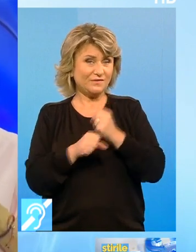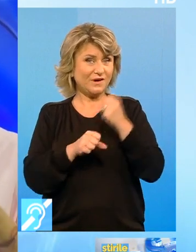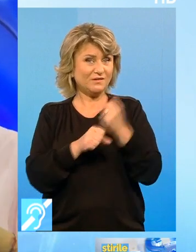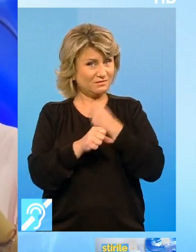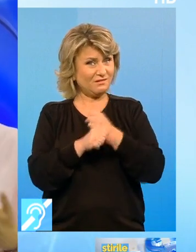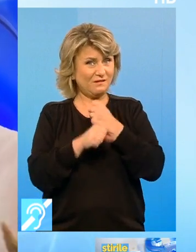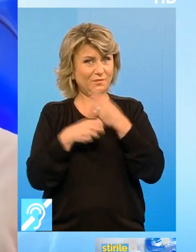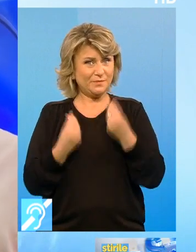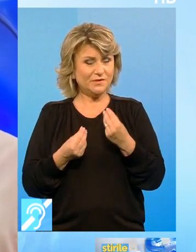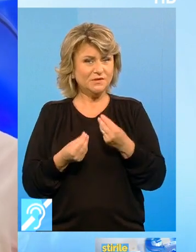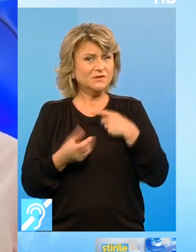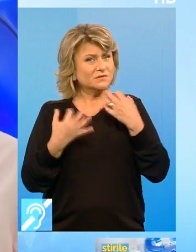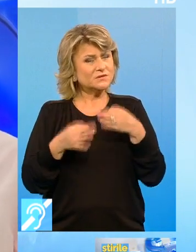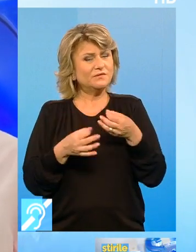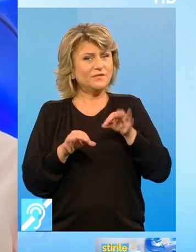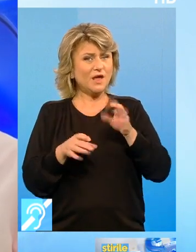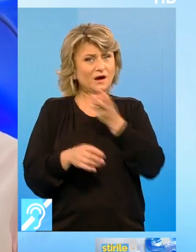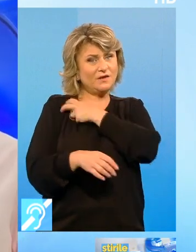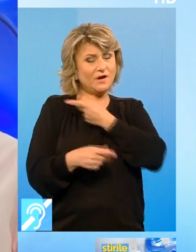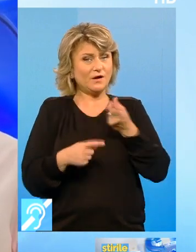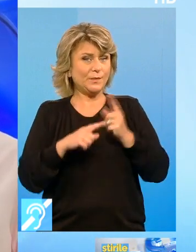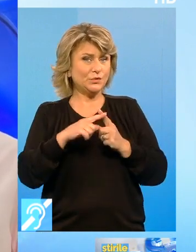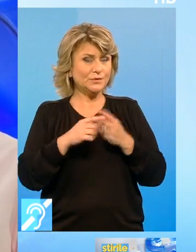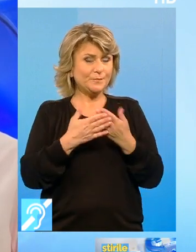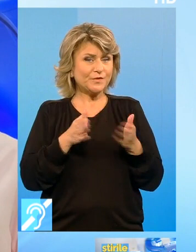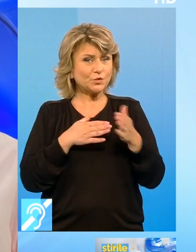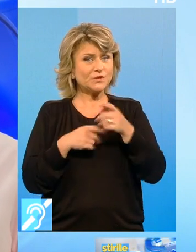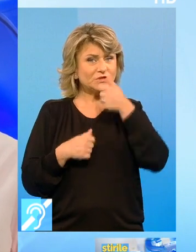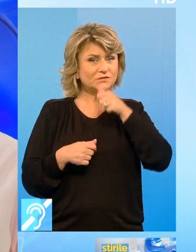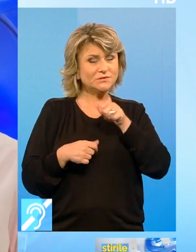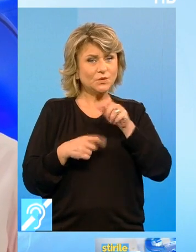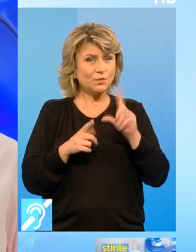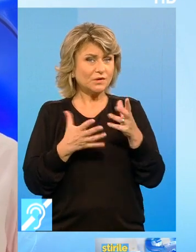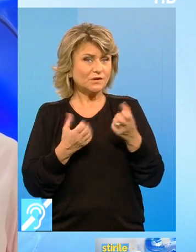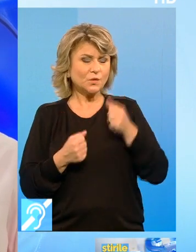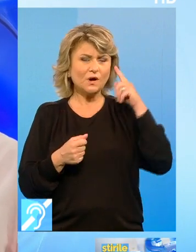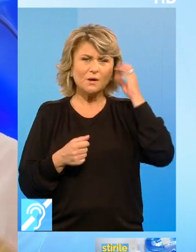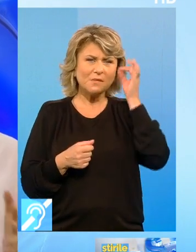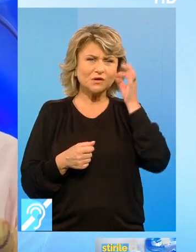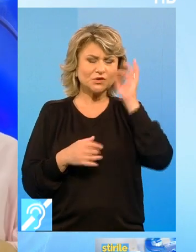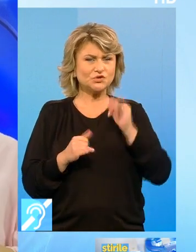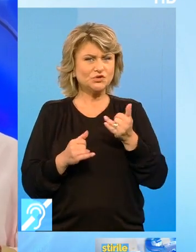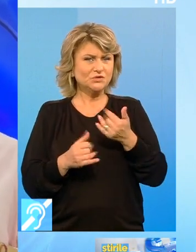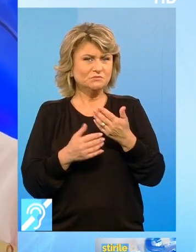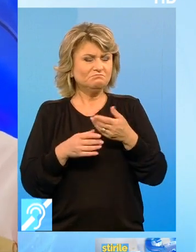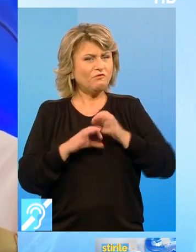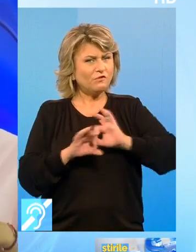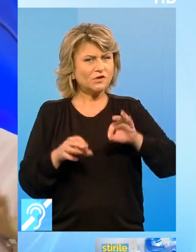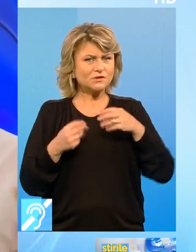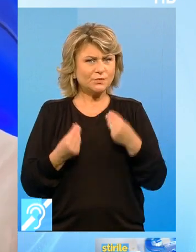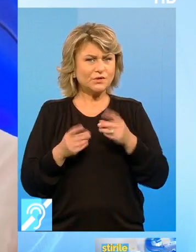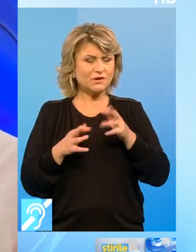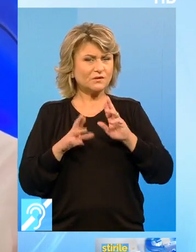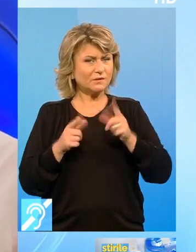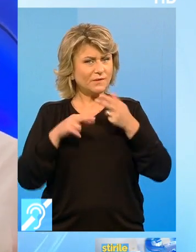Să capet o calificare în plus Pentru pești Ziua poate aduce imaginație și creativitate Foarte bună în anumite munci Dar